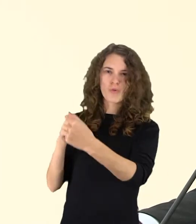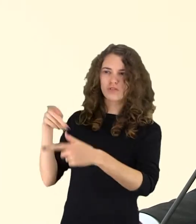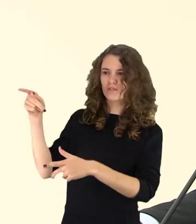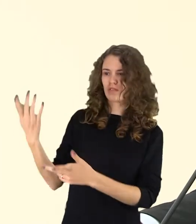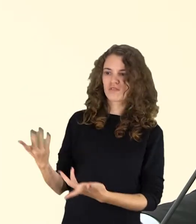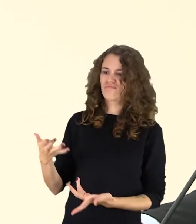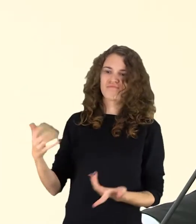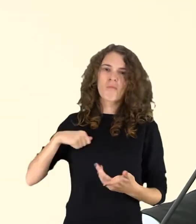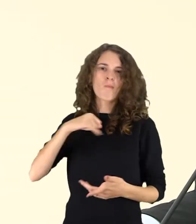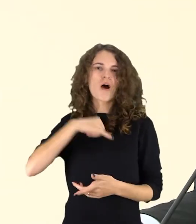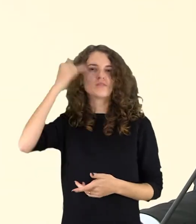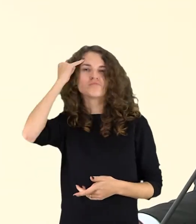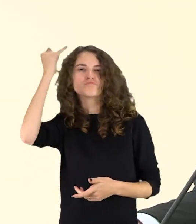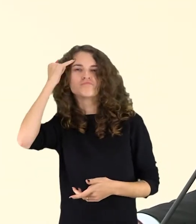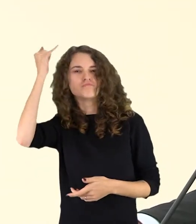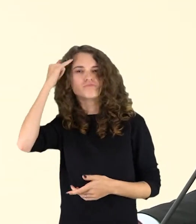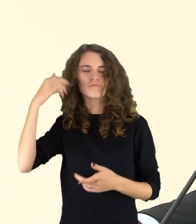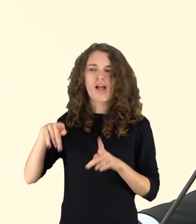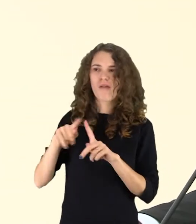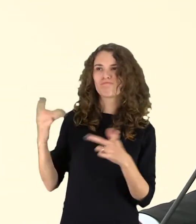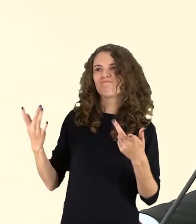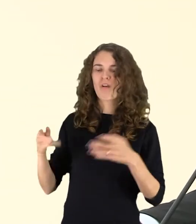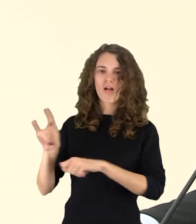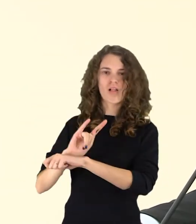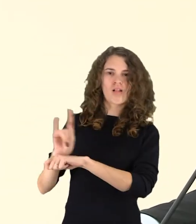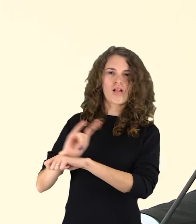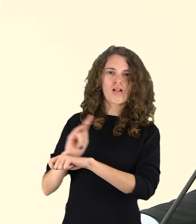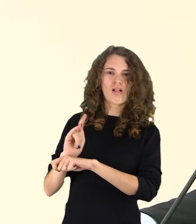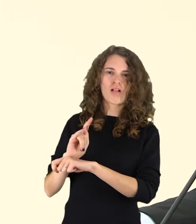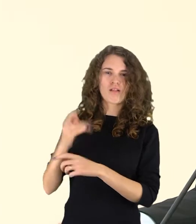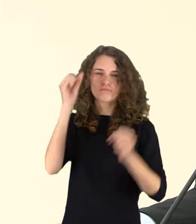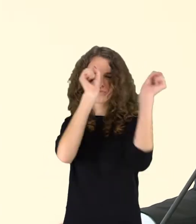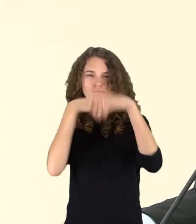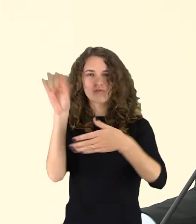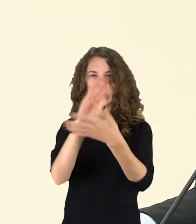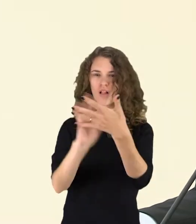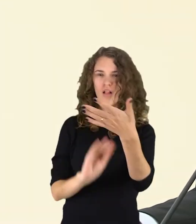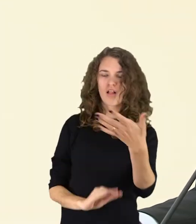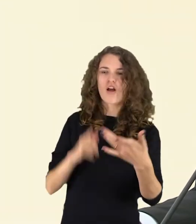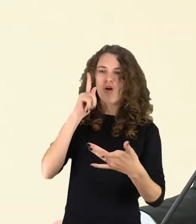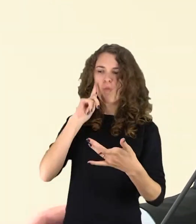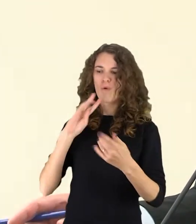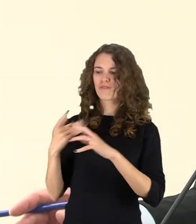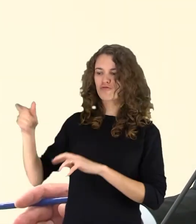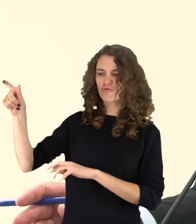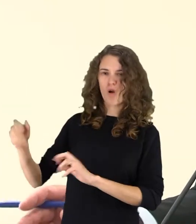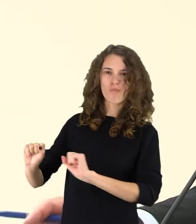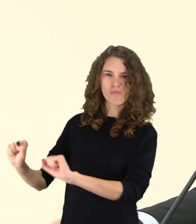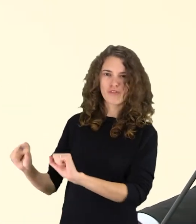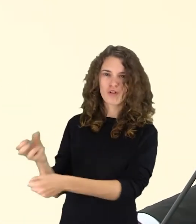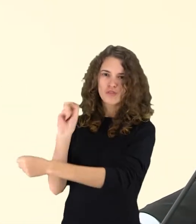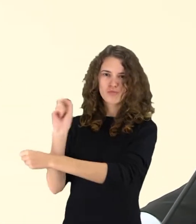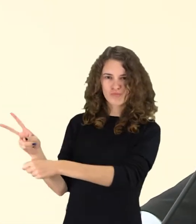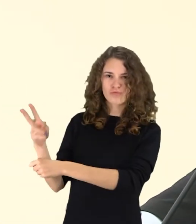opozicija kažką išgalvoja pareiškimo tekste. Ir kad siekia tokiu būdu, kažką